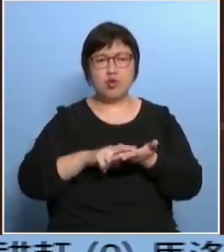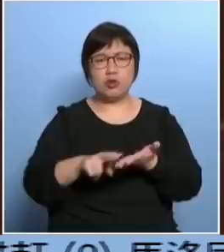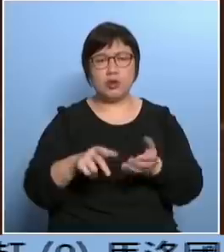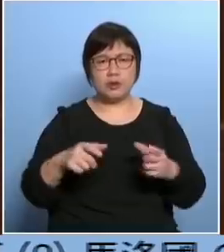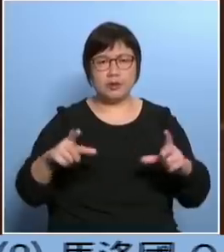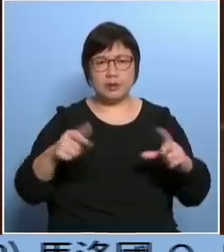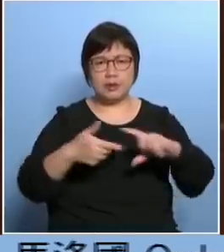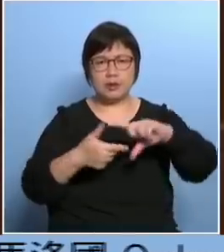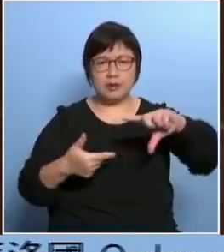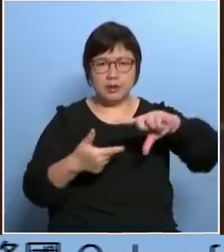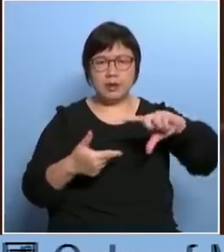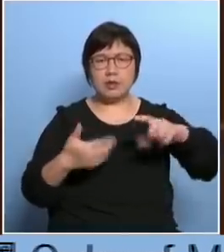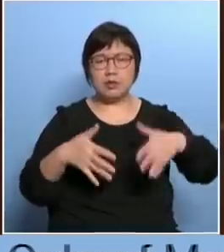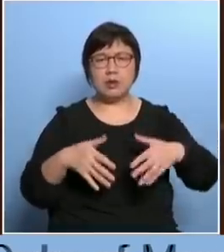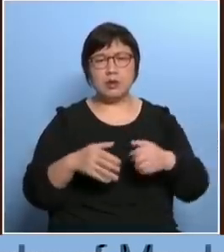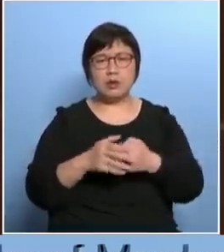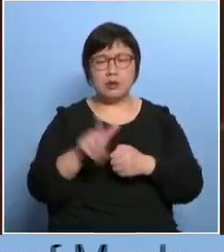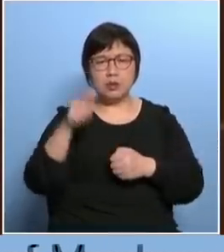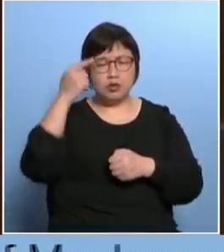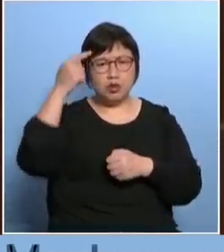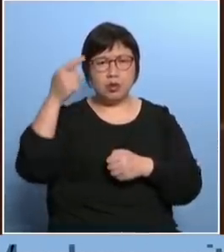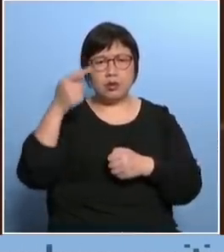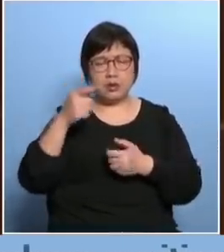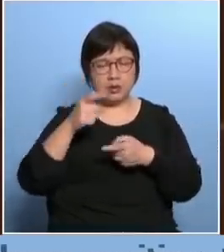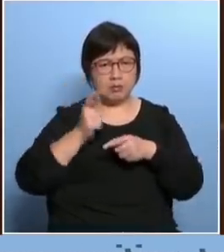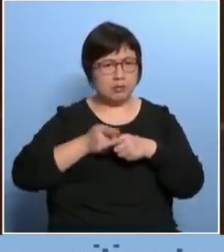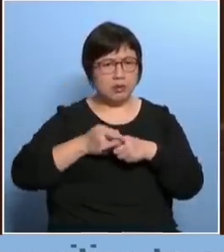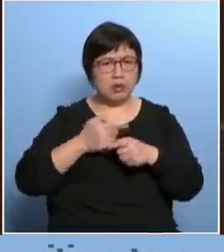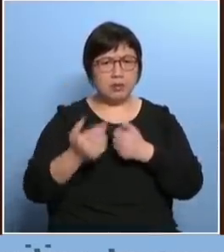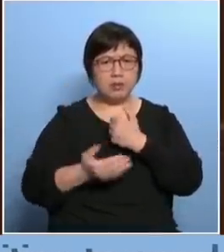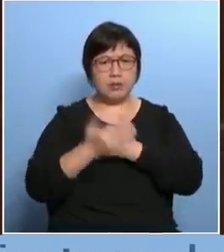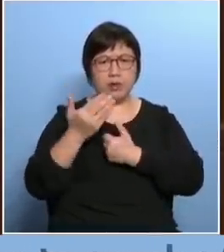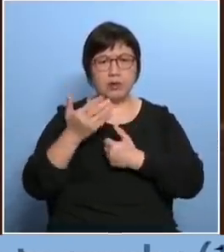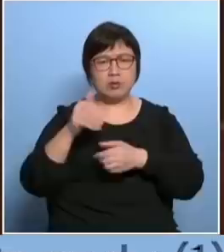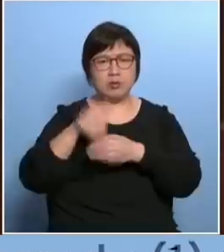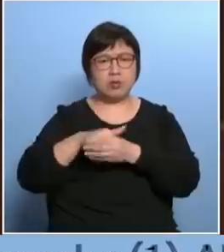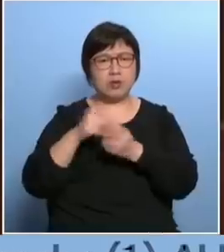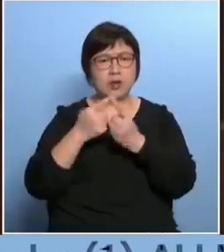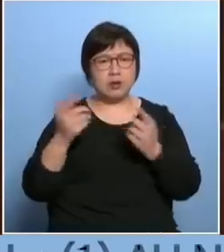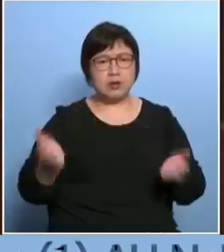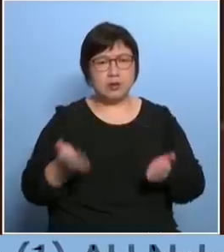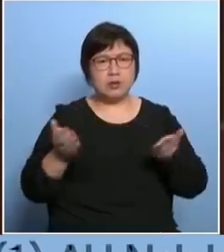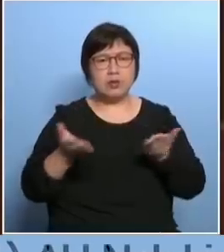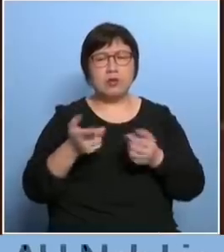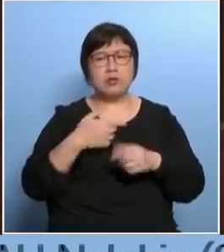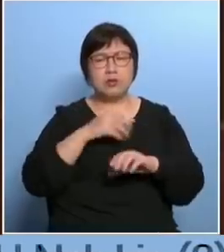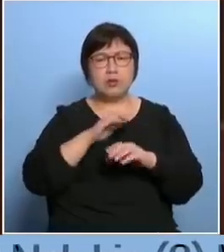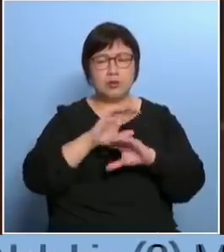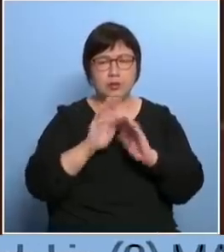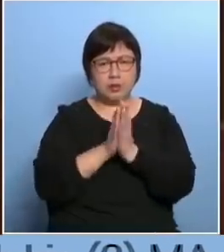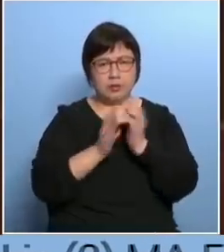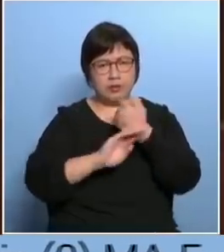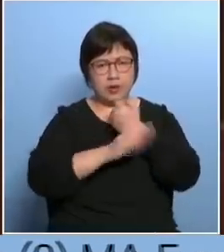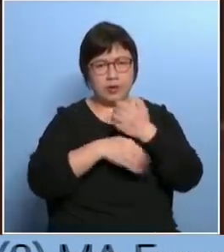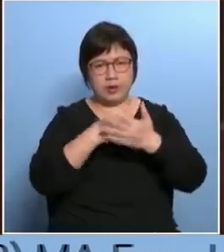式究竟你们有没有想正式真正为我们的选民去鼓励整个选举条例